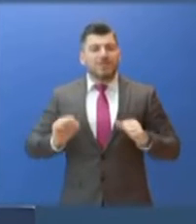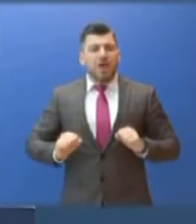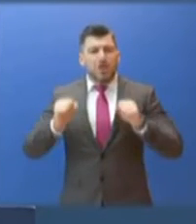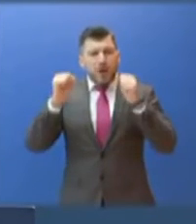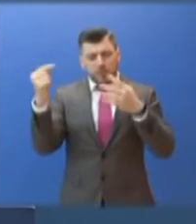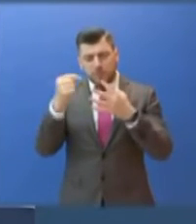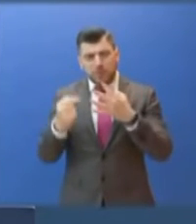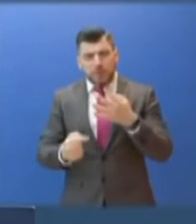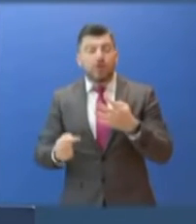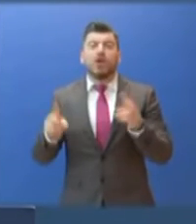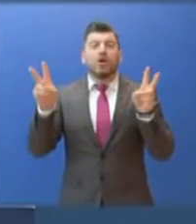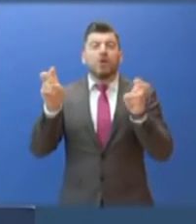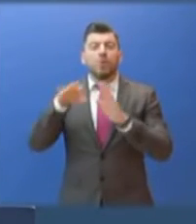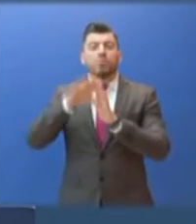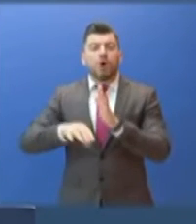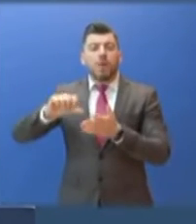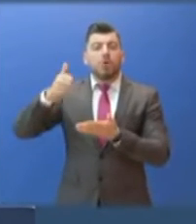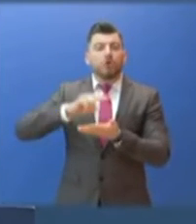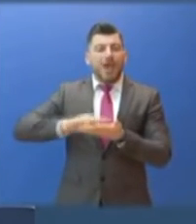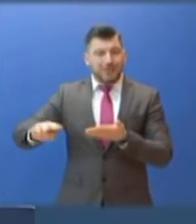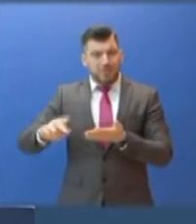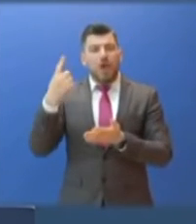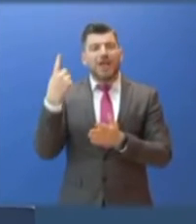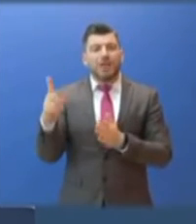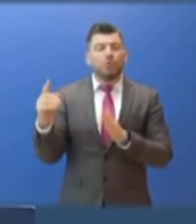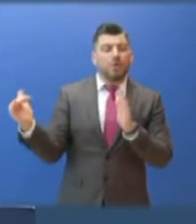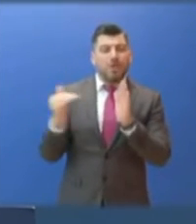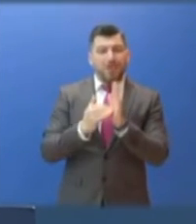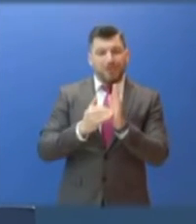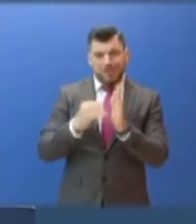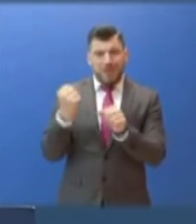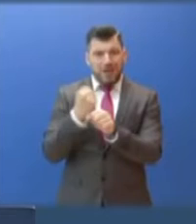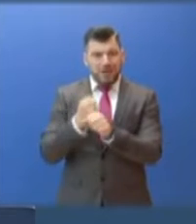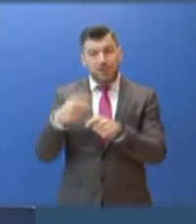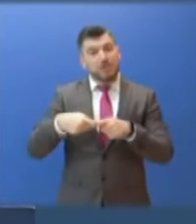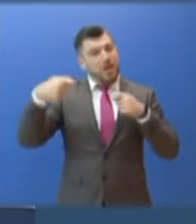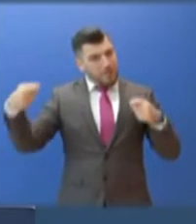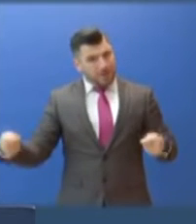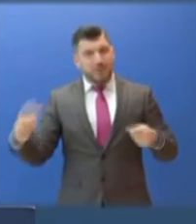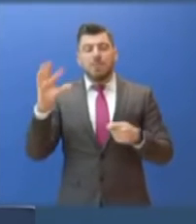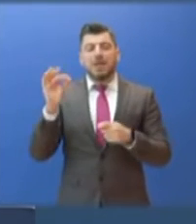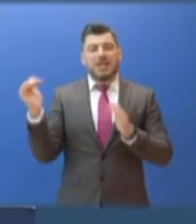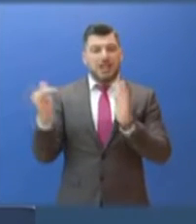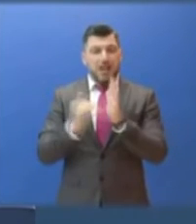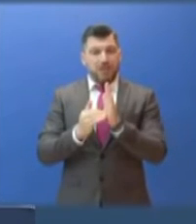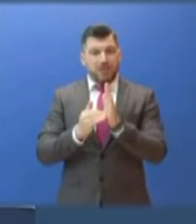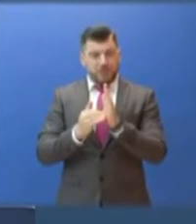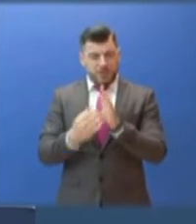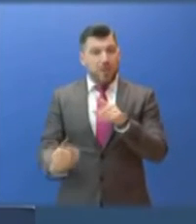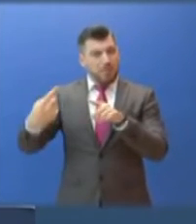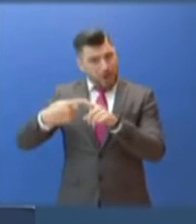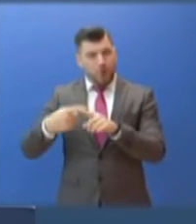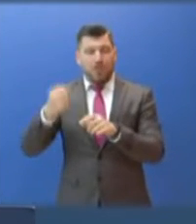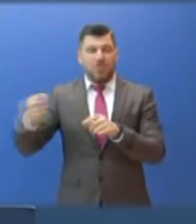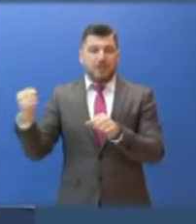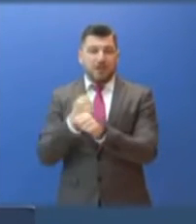όπως το πρώτο ένσημο, το πρόγραμμα για τη δημιουργία 100.000 θέσεων εργασίας που επεκτείνεται με επιπλέον 50.000 θέσεις εργασίας αλλά και η παράταση της μείωσης